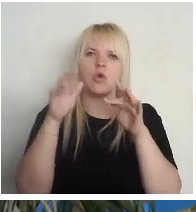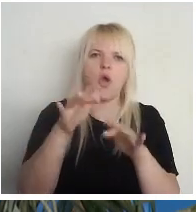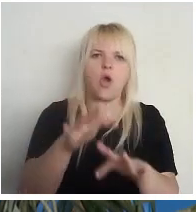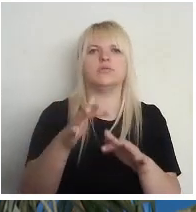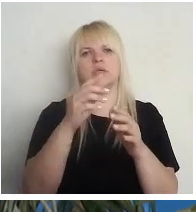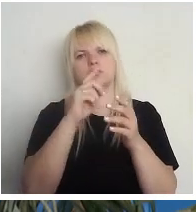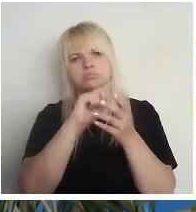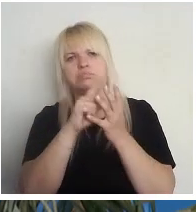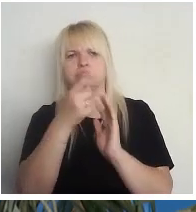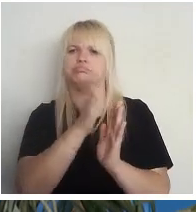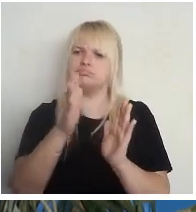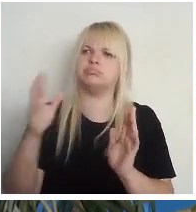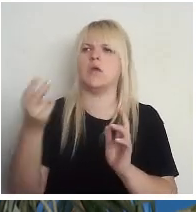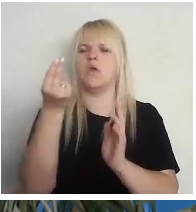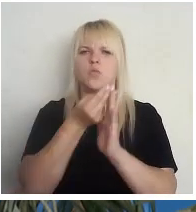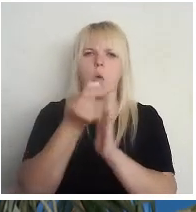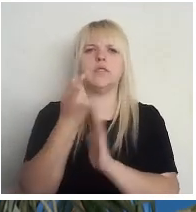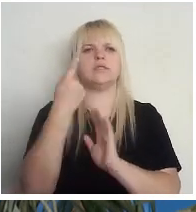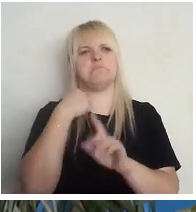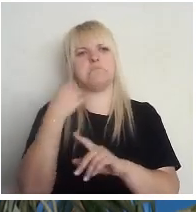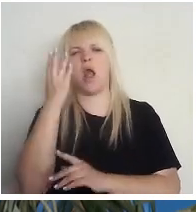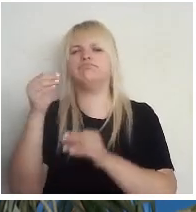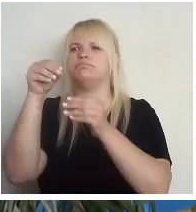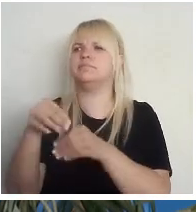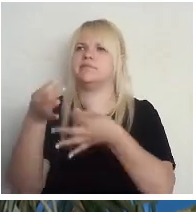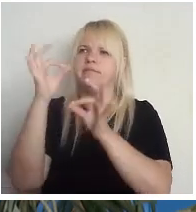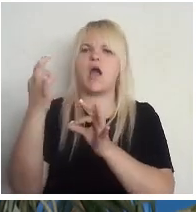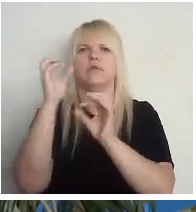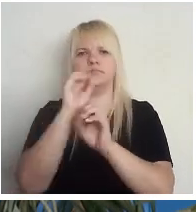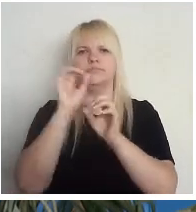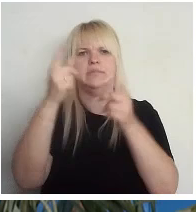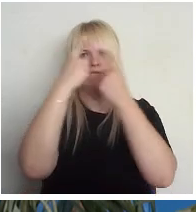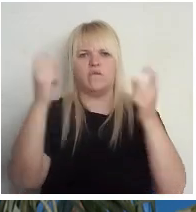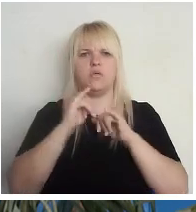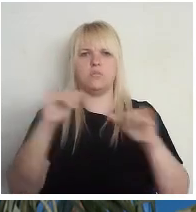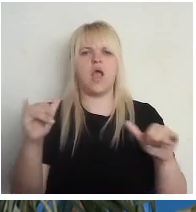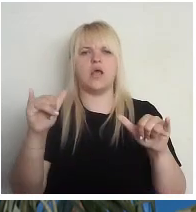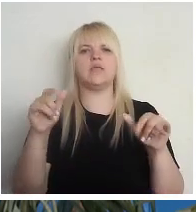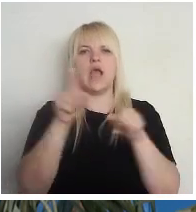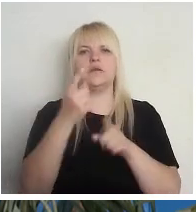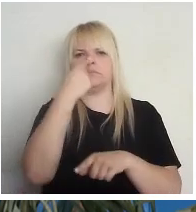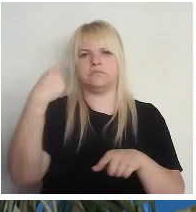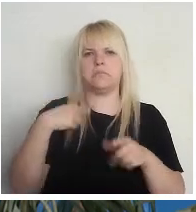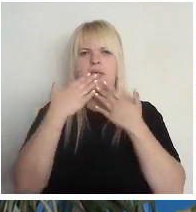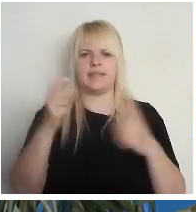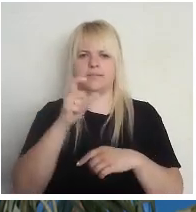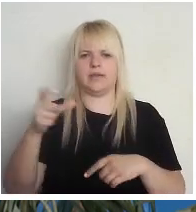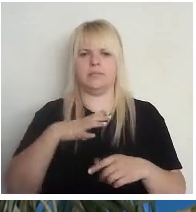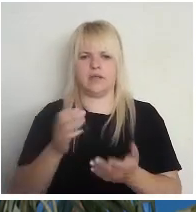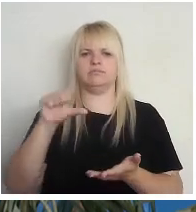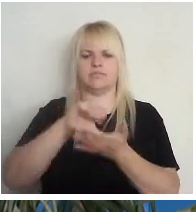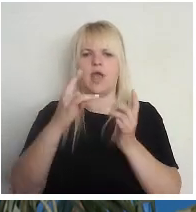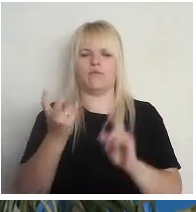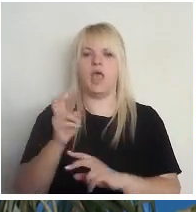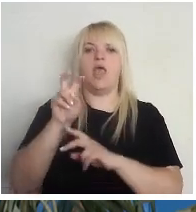ko tas vispār nozīmē tā balss nodošana. Es citu tagad lecot uz skatuvis pēdējā brīdī, man bija dažas piezīmes. Es